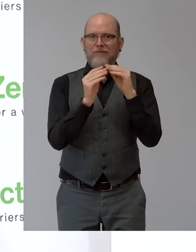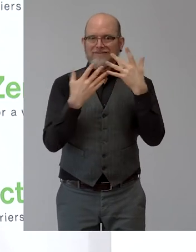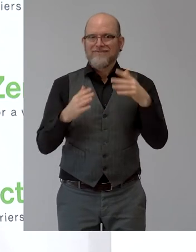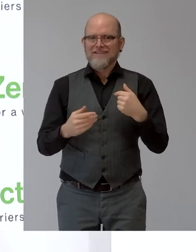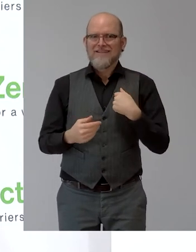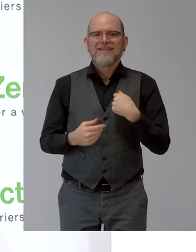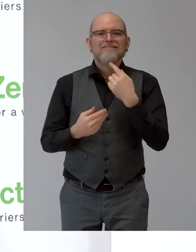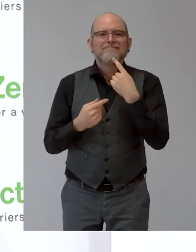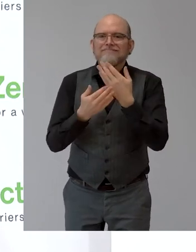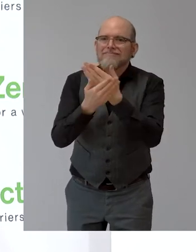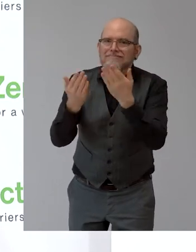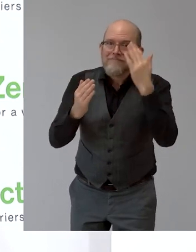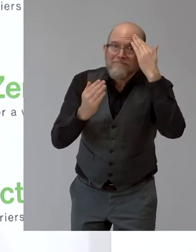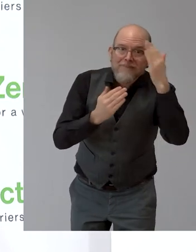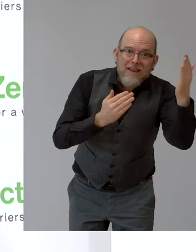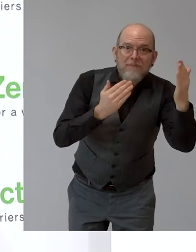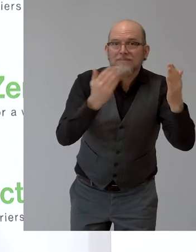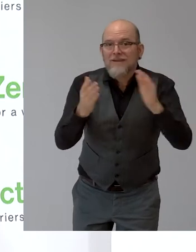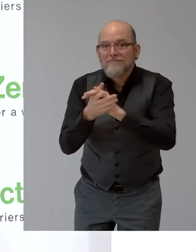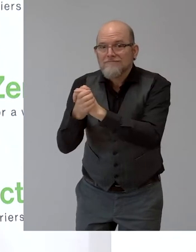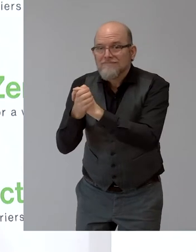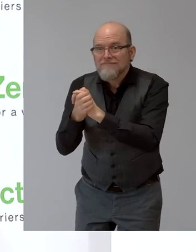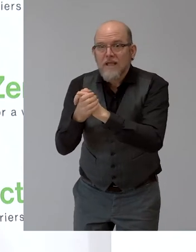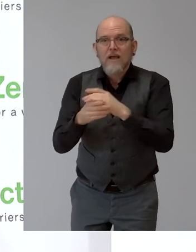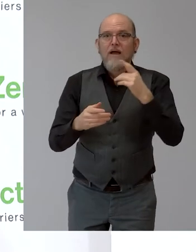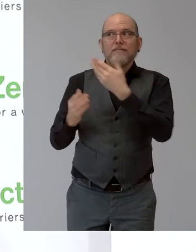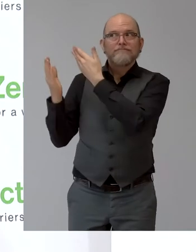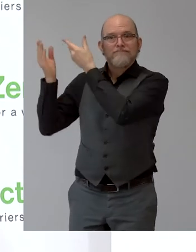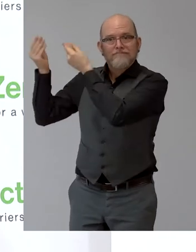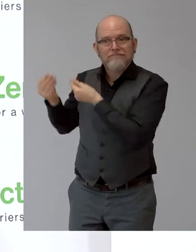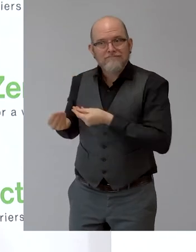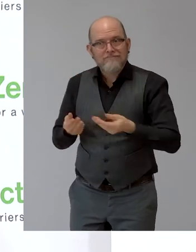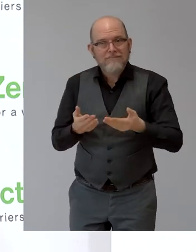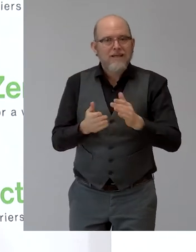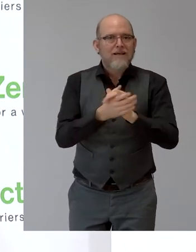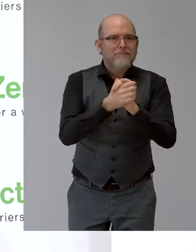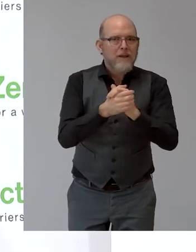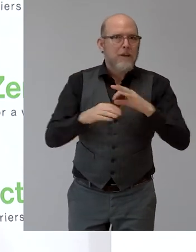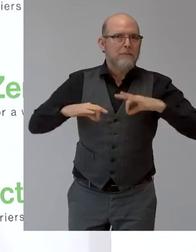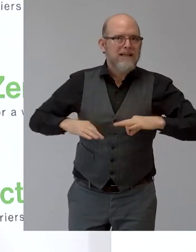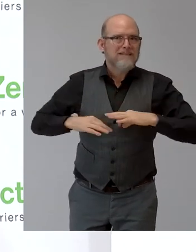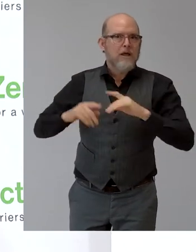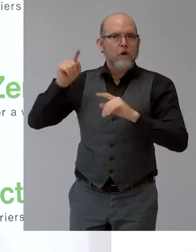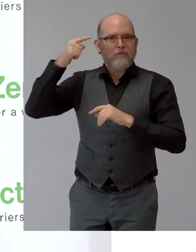ein großes Dankeschön des Herrn Bundesministers Ihnen allen, stellvertretend für Ihr Engagement und Ihre